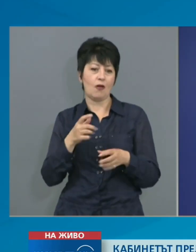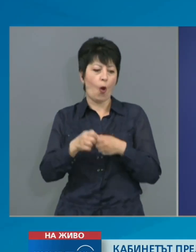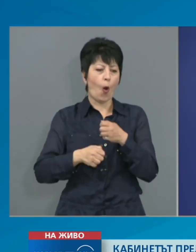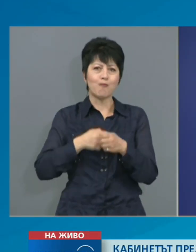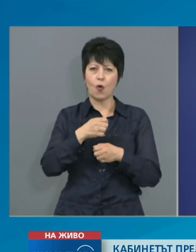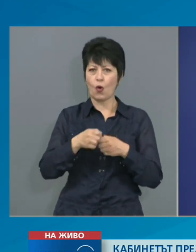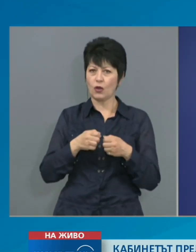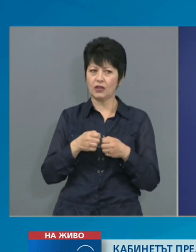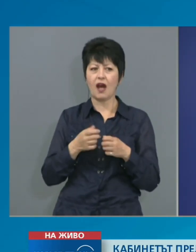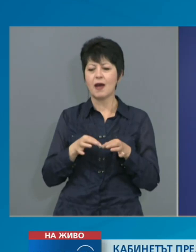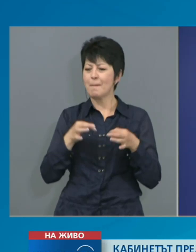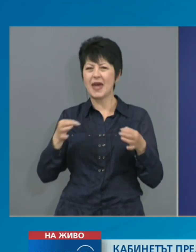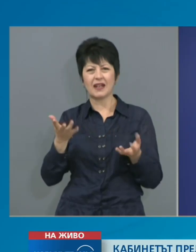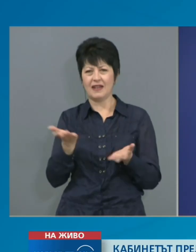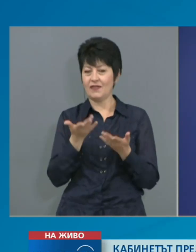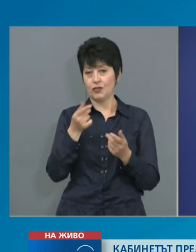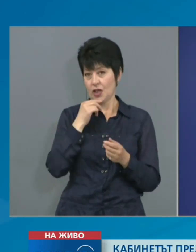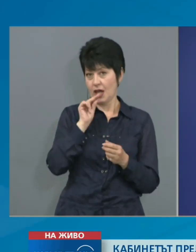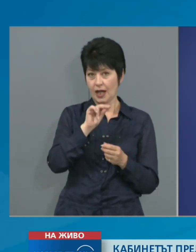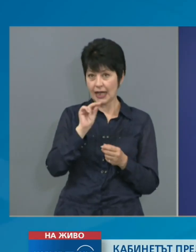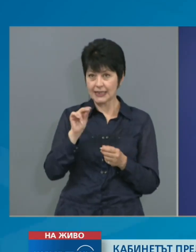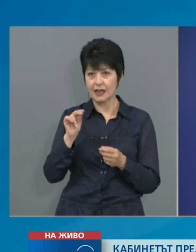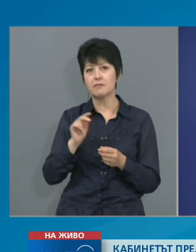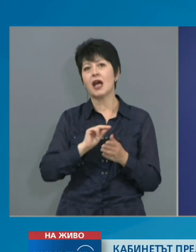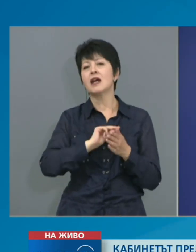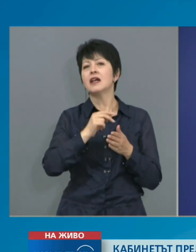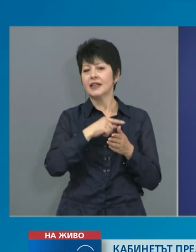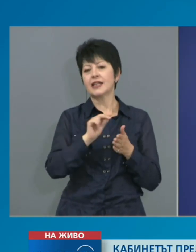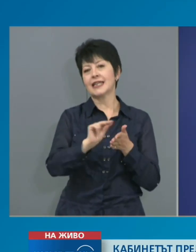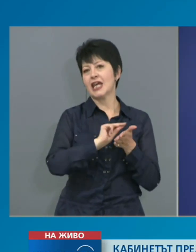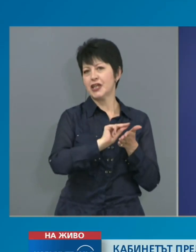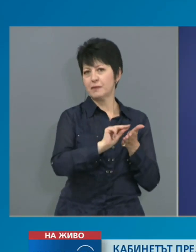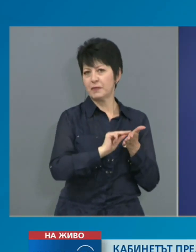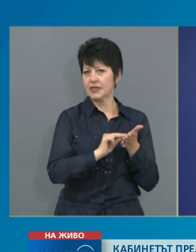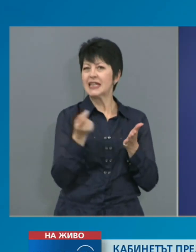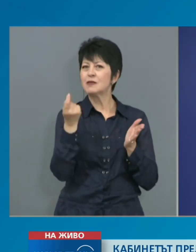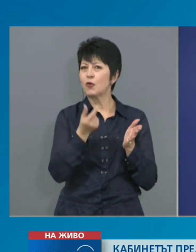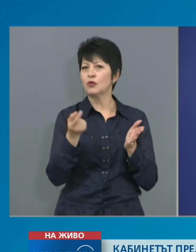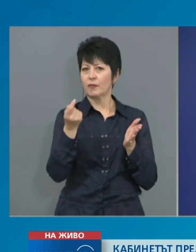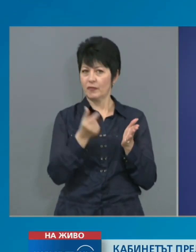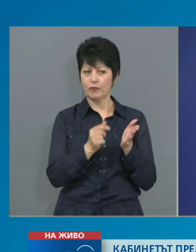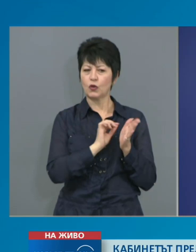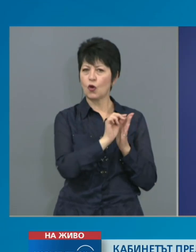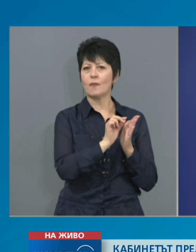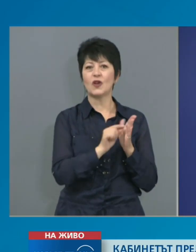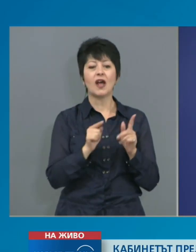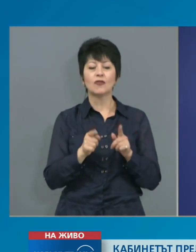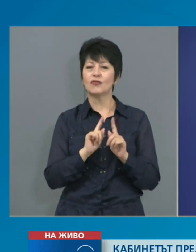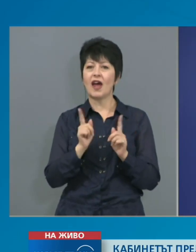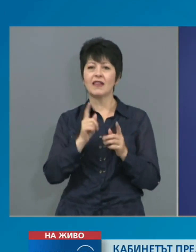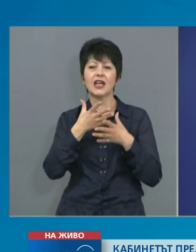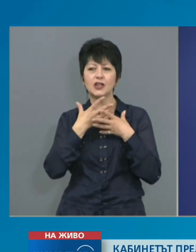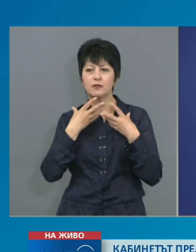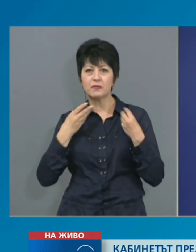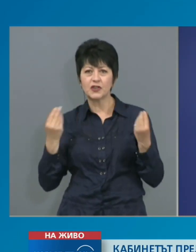бяха споменати, други от мерките, разбира се, са изписани детайлно, но те в никакъв случай не изчерпват цялата палитра от